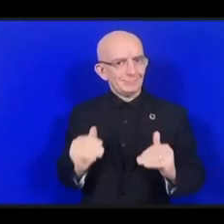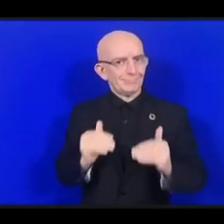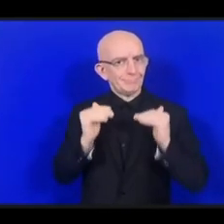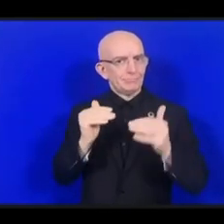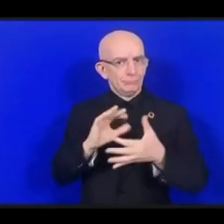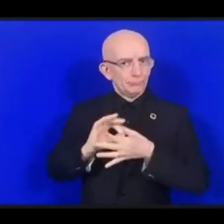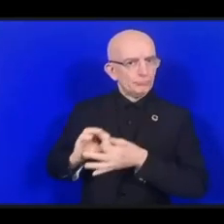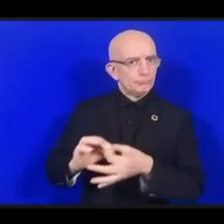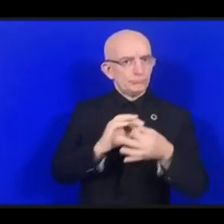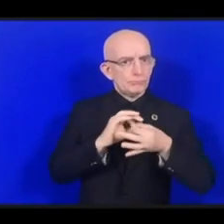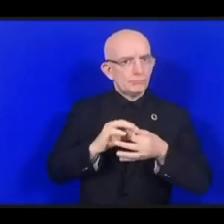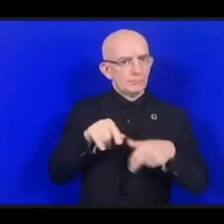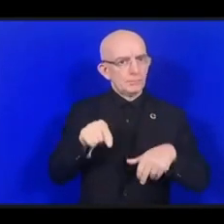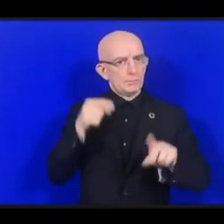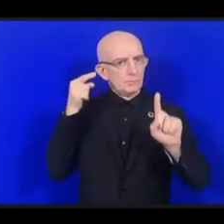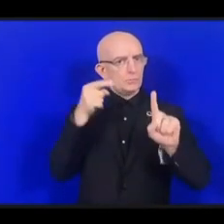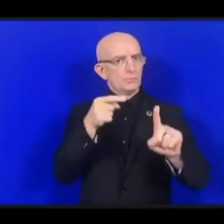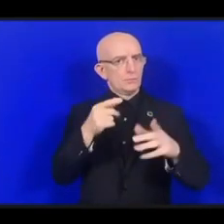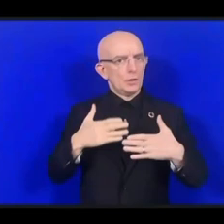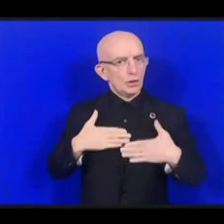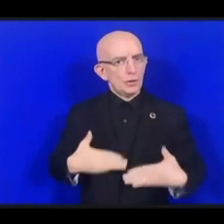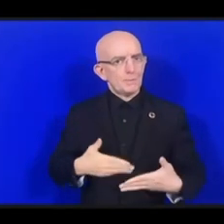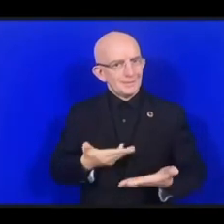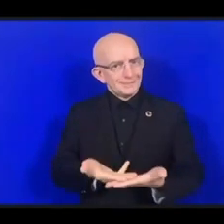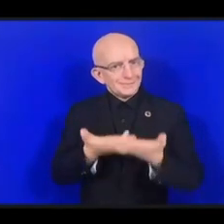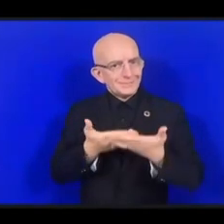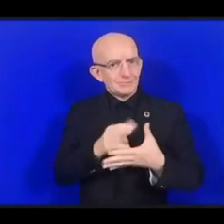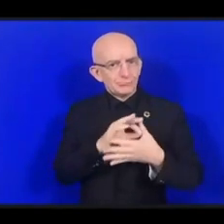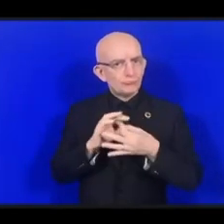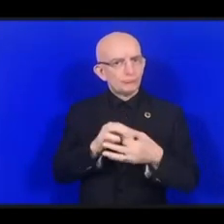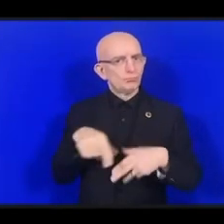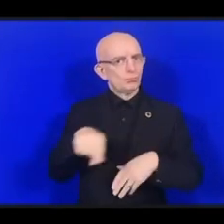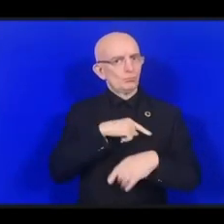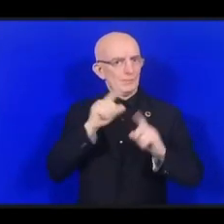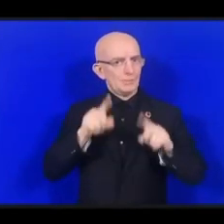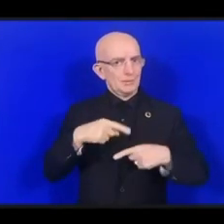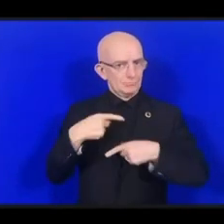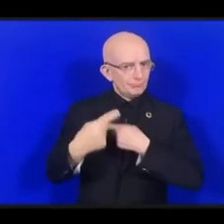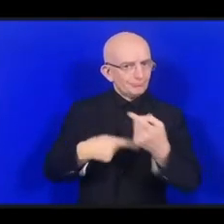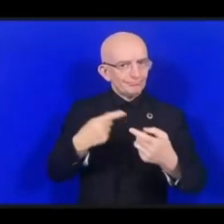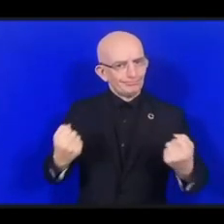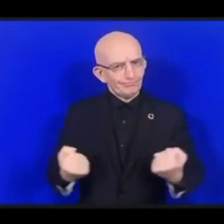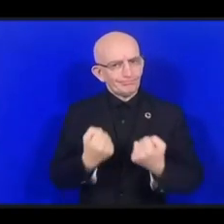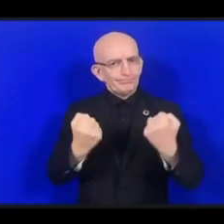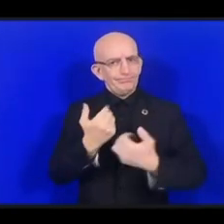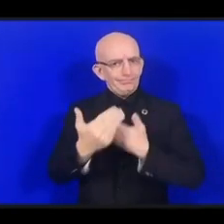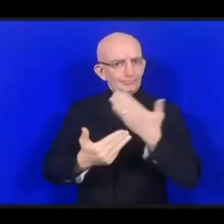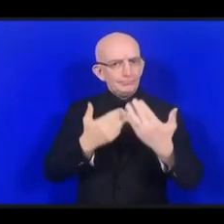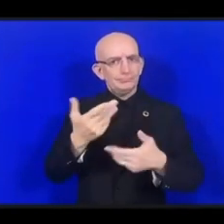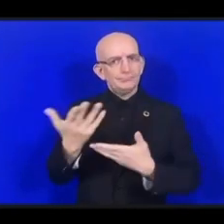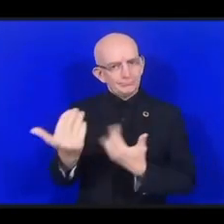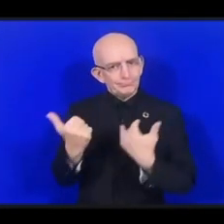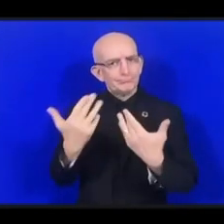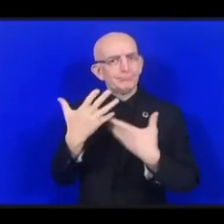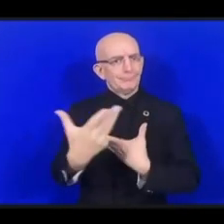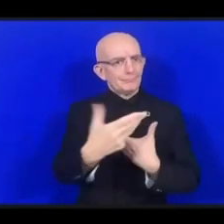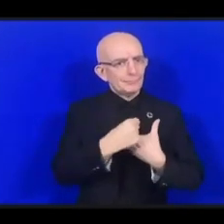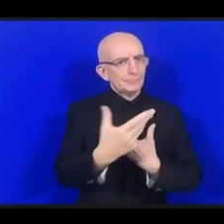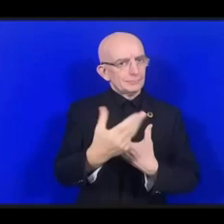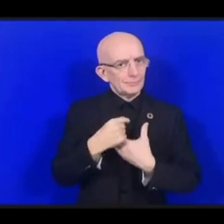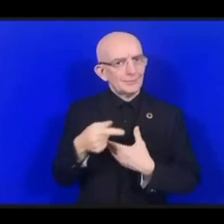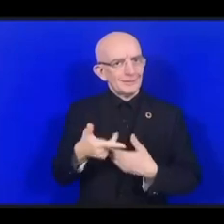к повышению инклюзивности в рамках таких форумов и охватить все демографические и географические